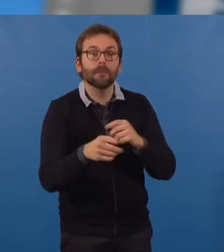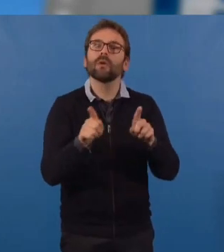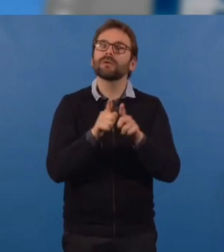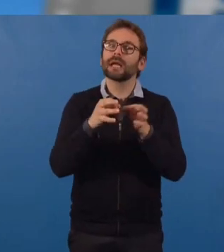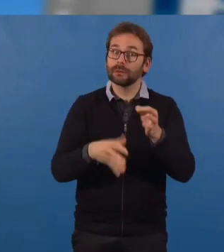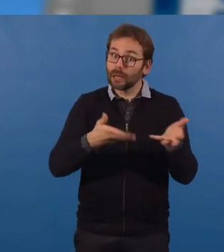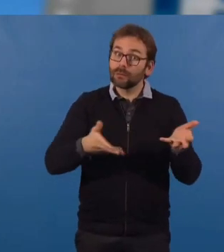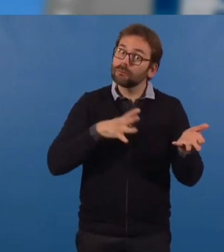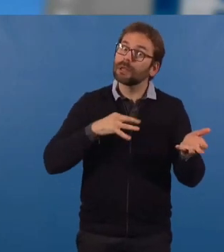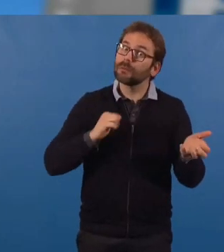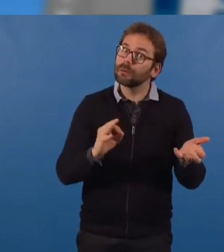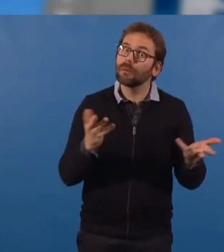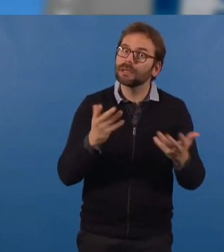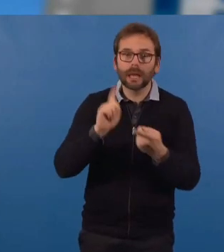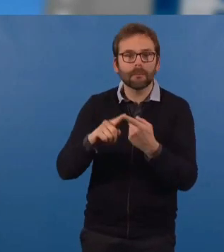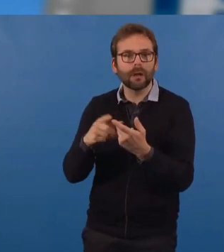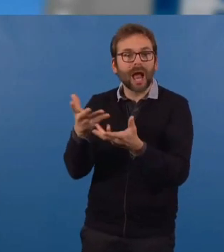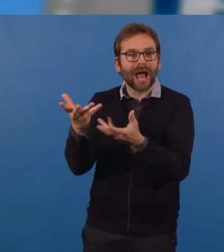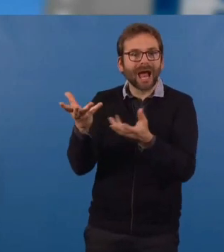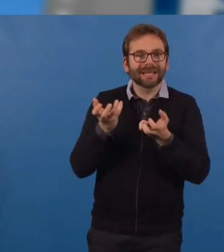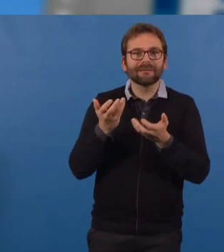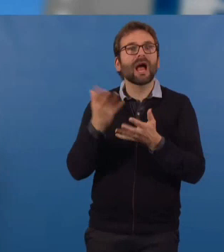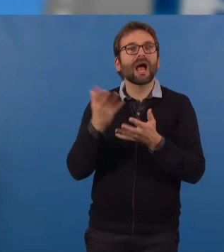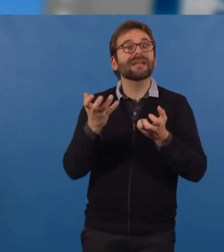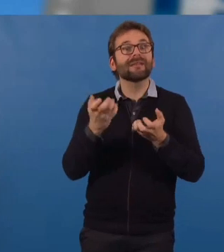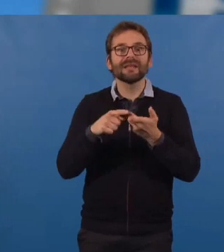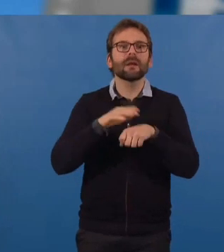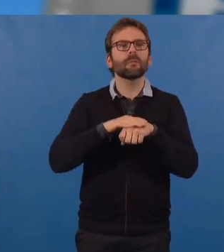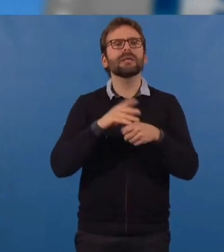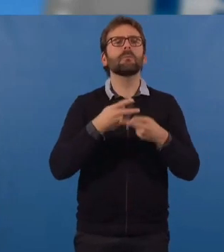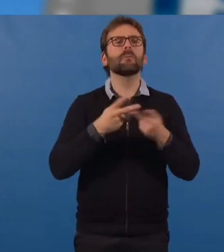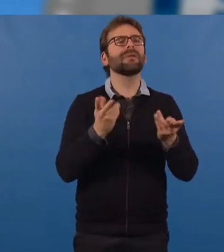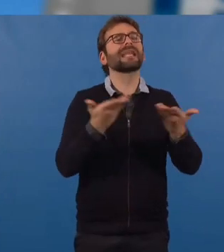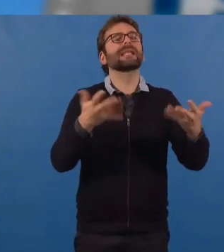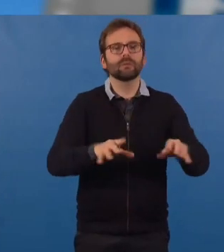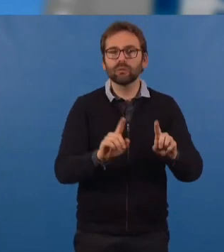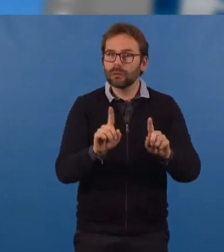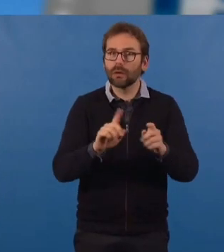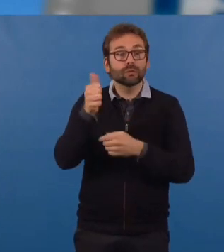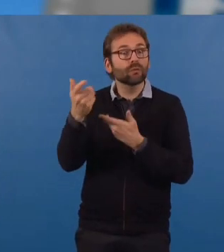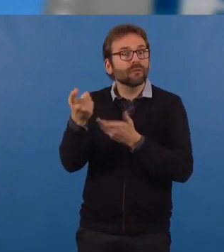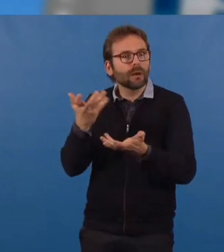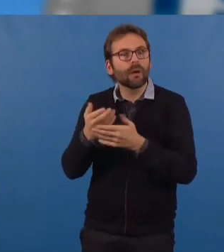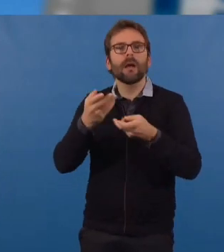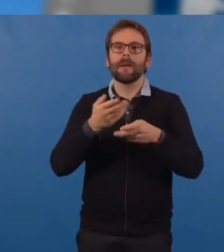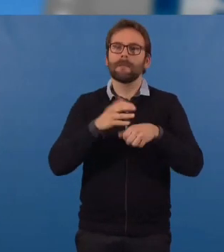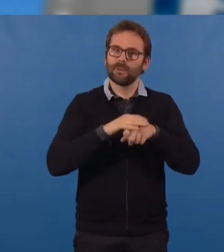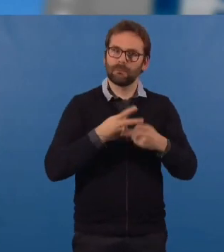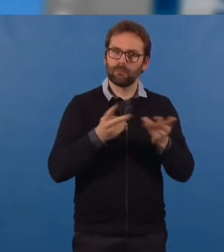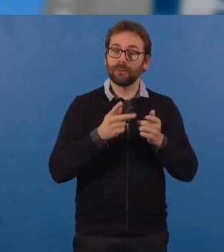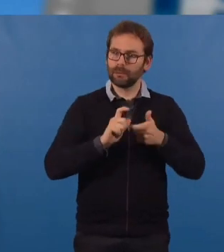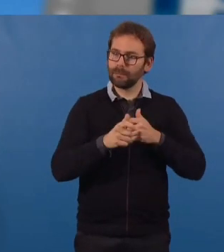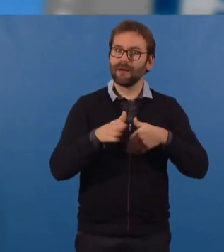en être fiers, d'une attractivité. Mais l'attractivité, ce'est pas une politique publique en soi, c'est surtout la conséquence de politiques publiques qui fonctionnent